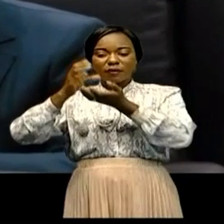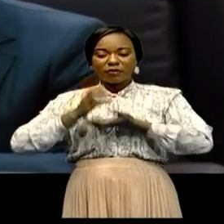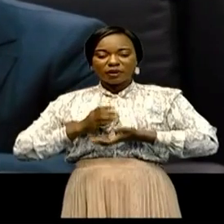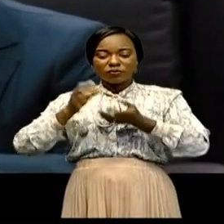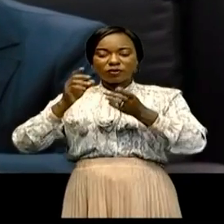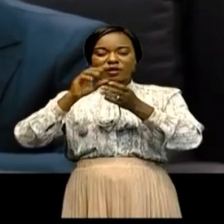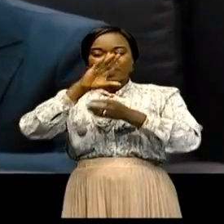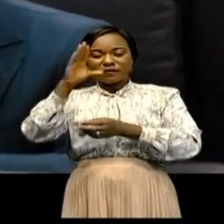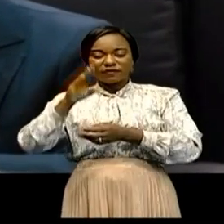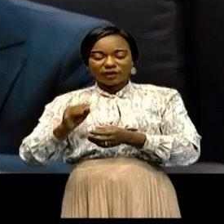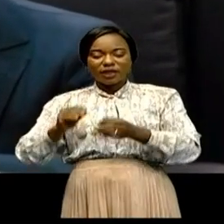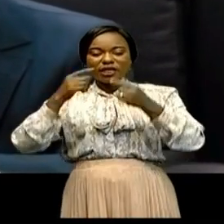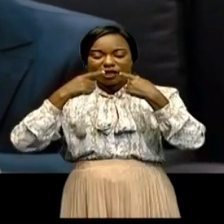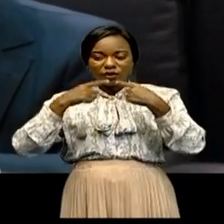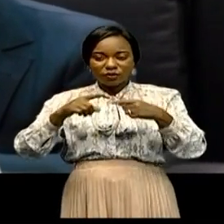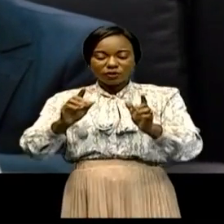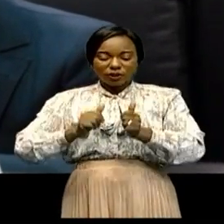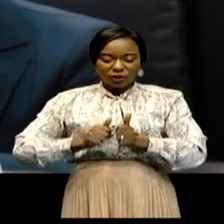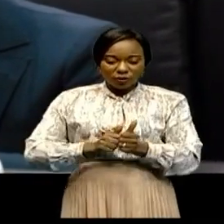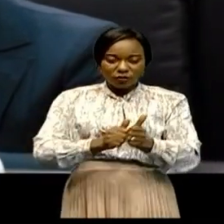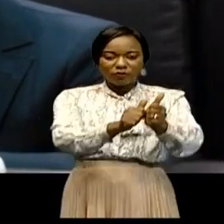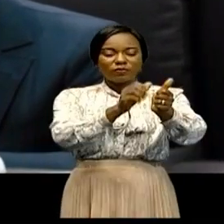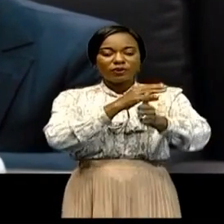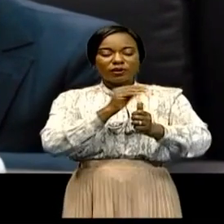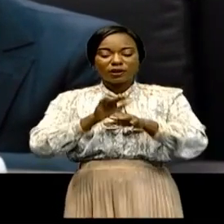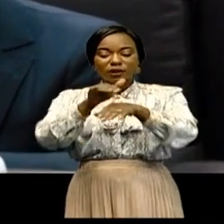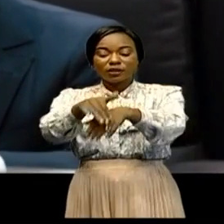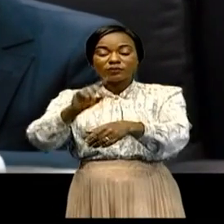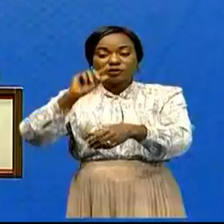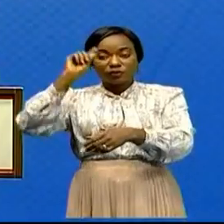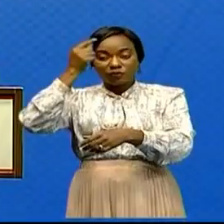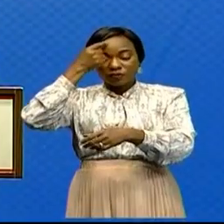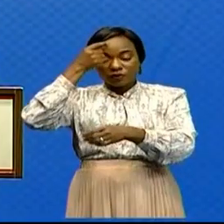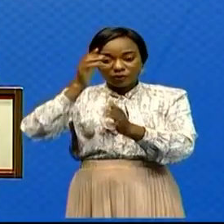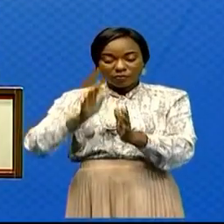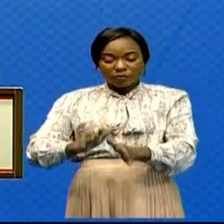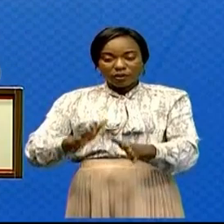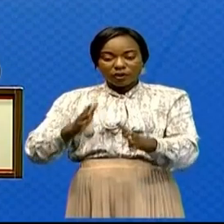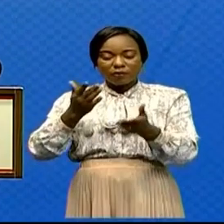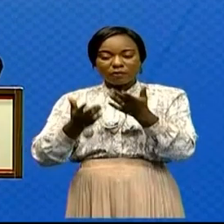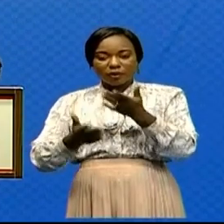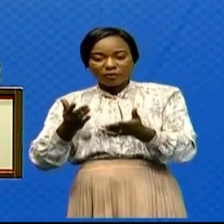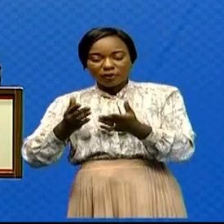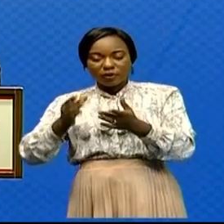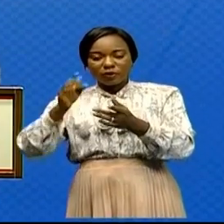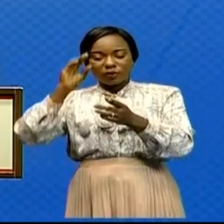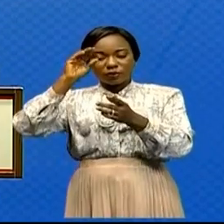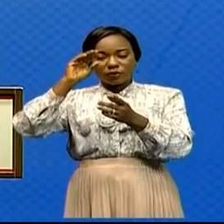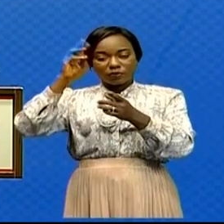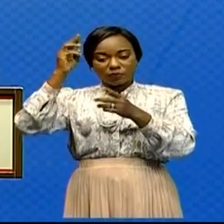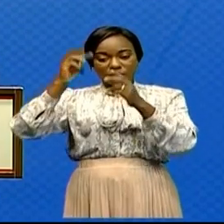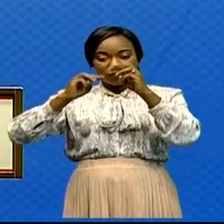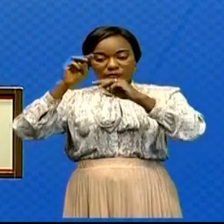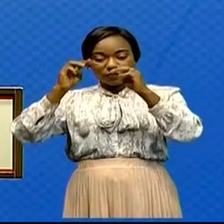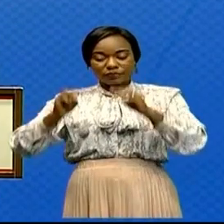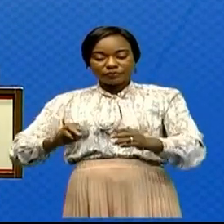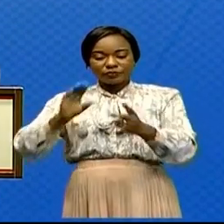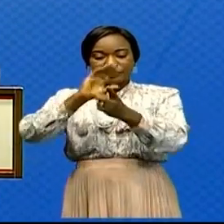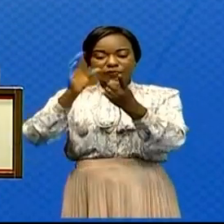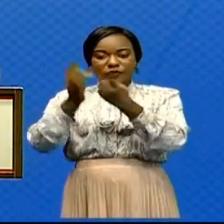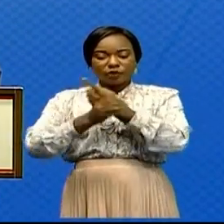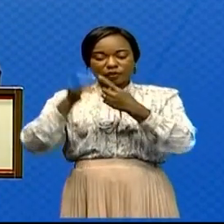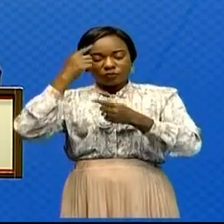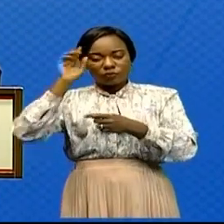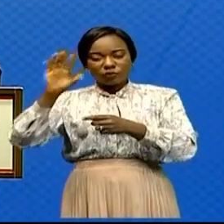annoncé l'accompagnement et l'engagement du gouvernement auprès du ministère de la Culture pour la célébration de cet